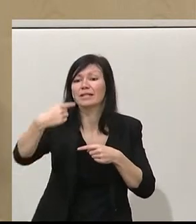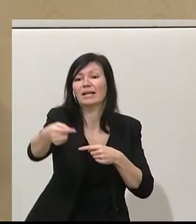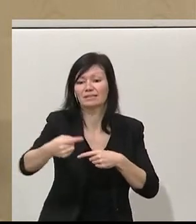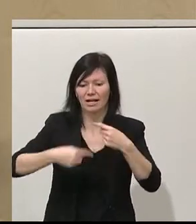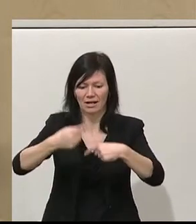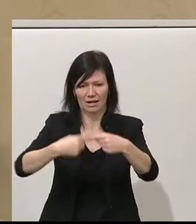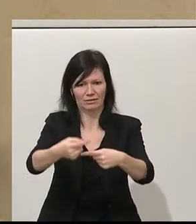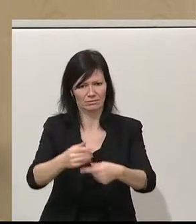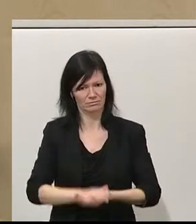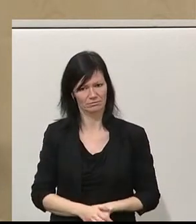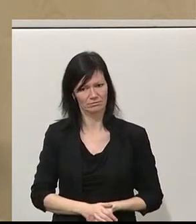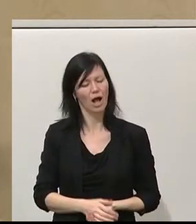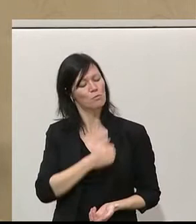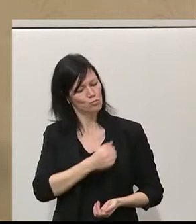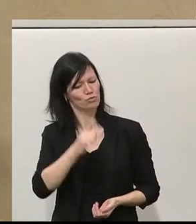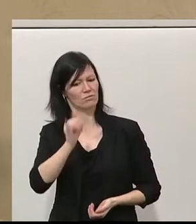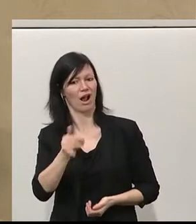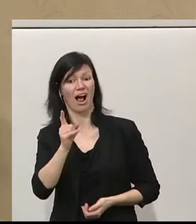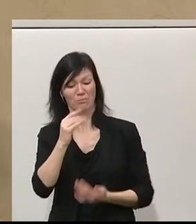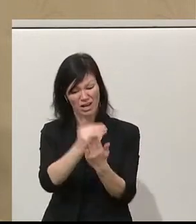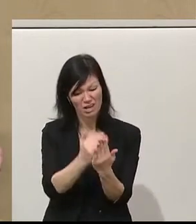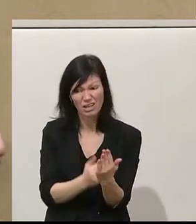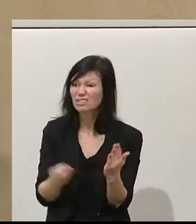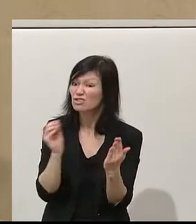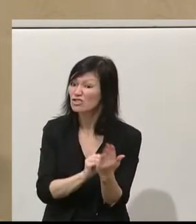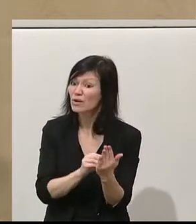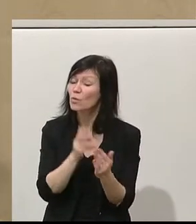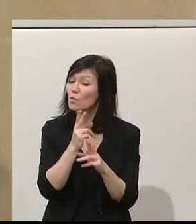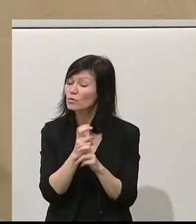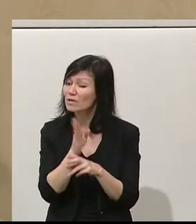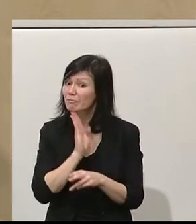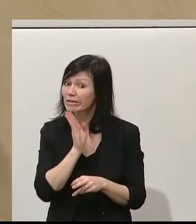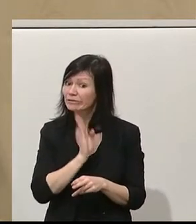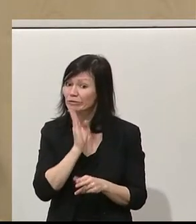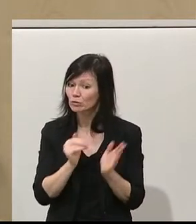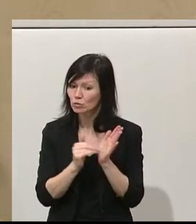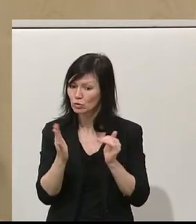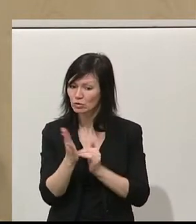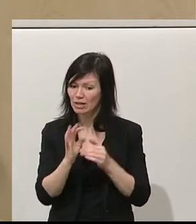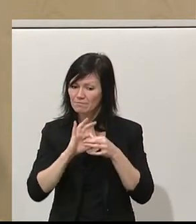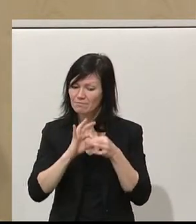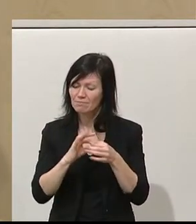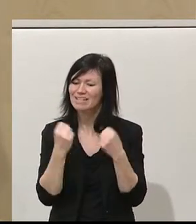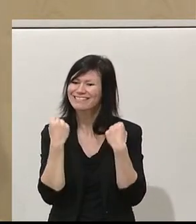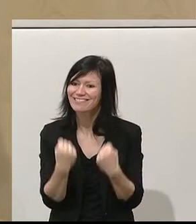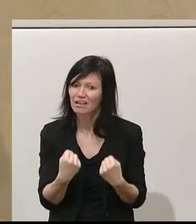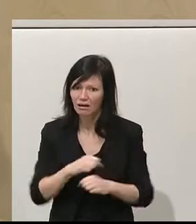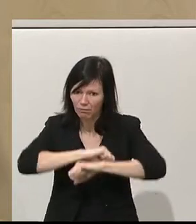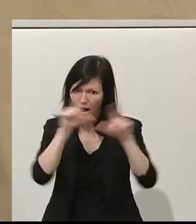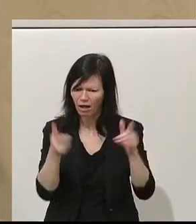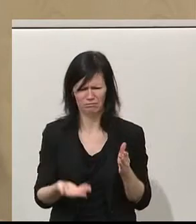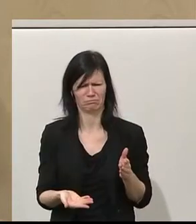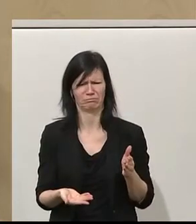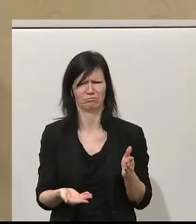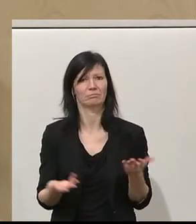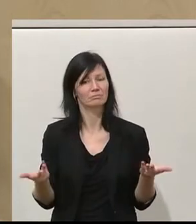Regierungsprogramm zum Thema Pensionen festschreibt, dass das österreichische Pensionssystem sich durch Sicherheit und Klarheit auszeichnet. Es